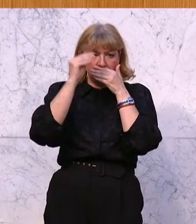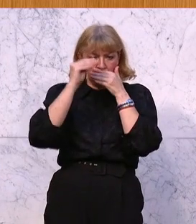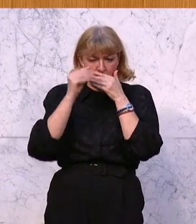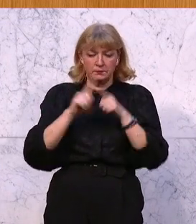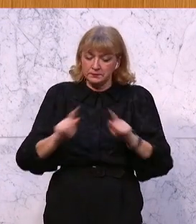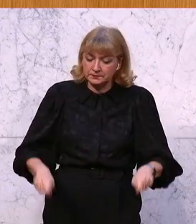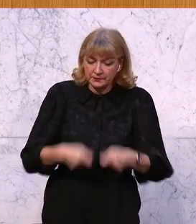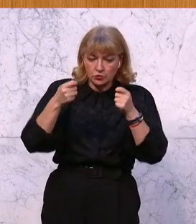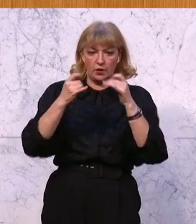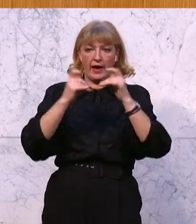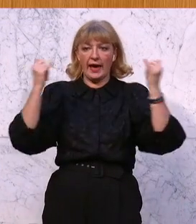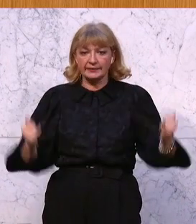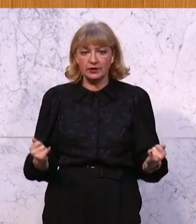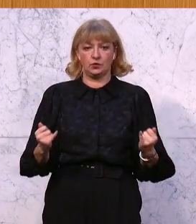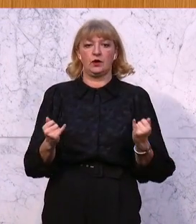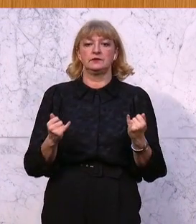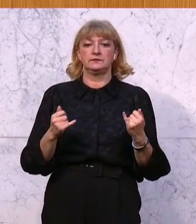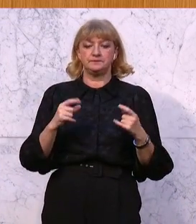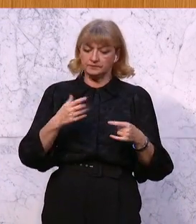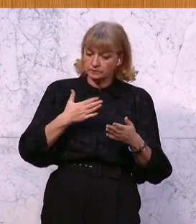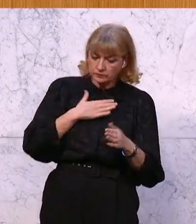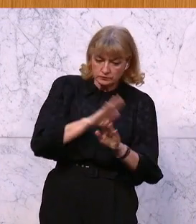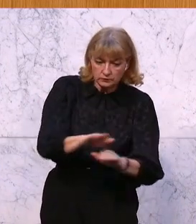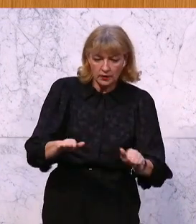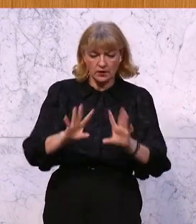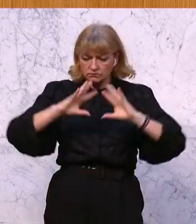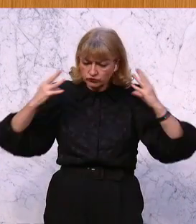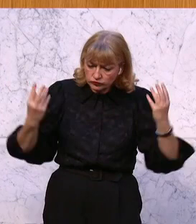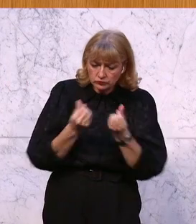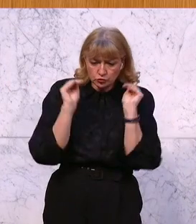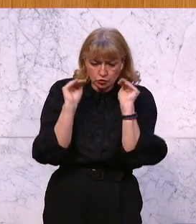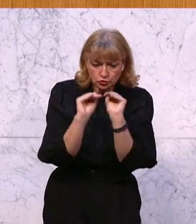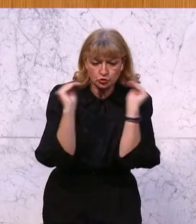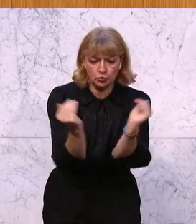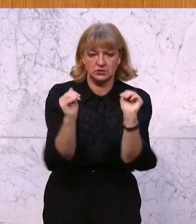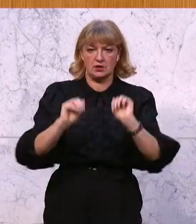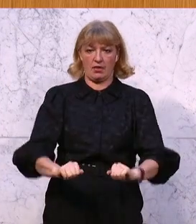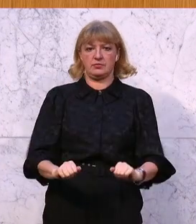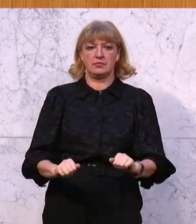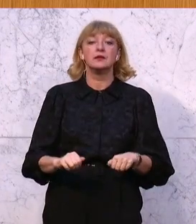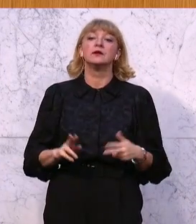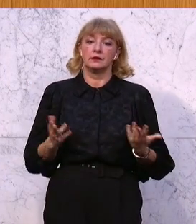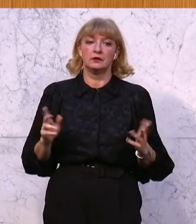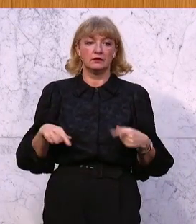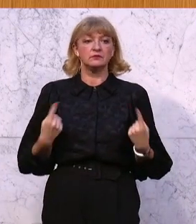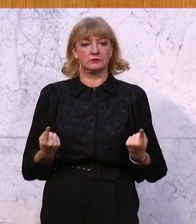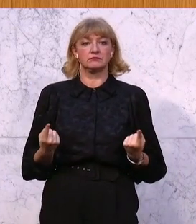Erziehungseinrichtungen, unsere Kinder umfassend schützen können und damit kein